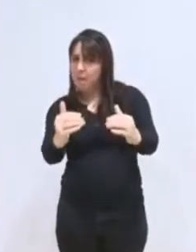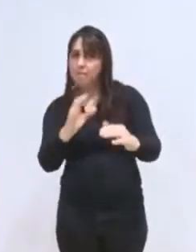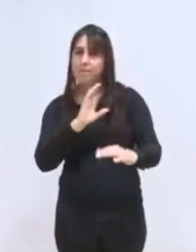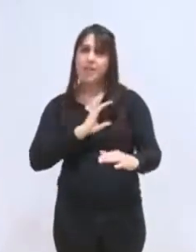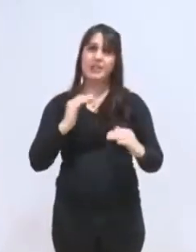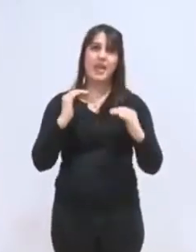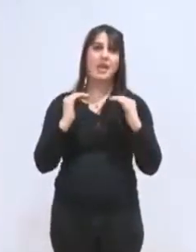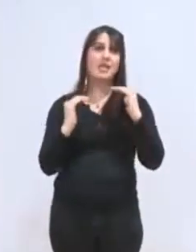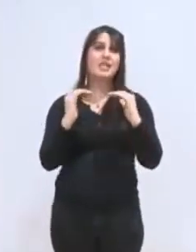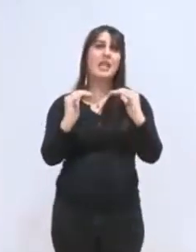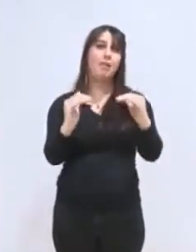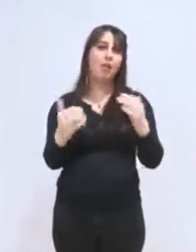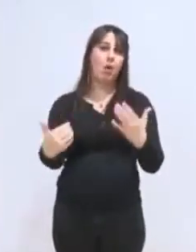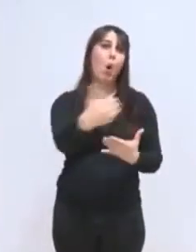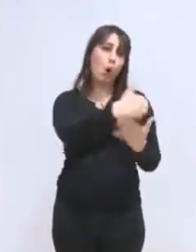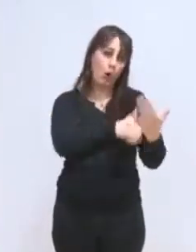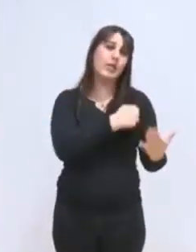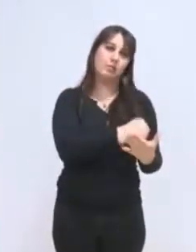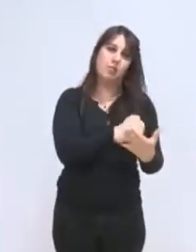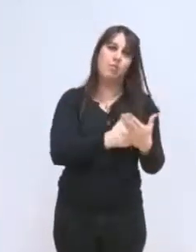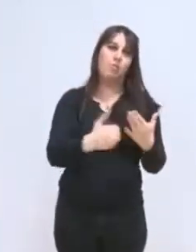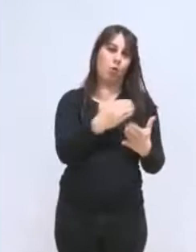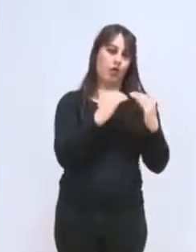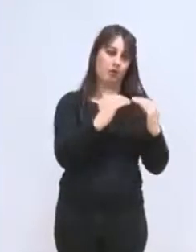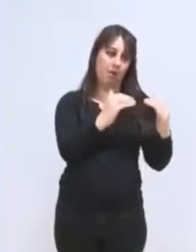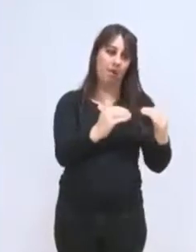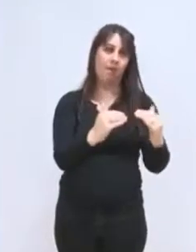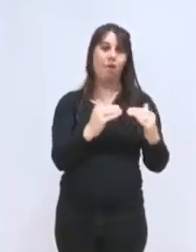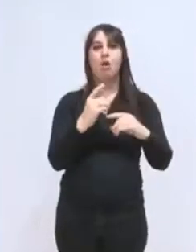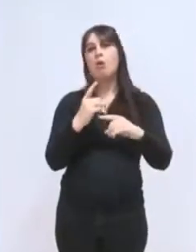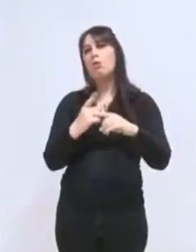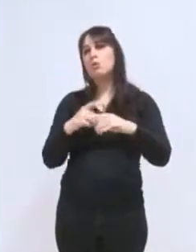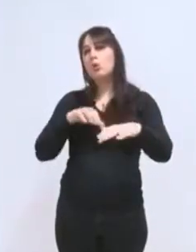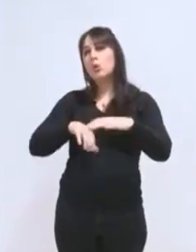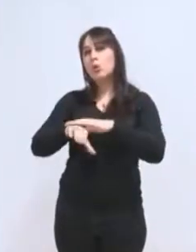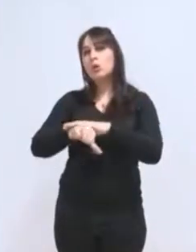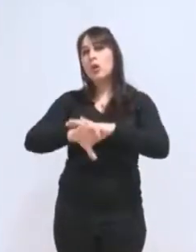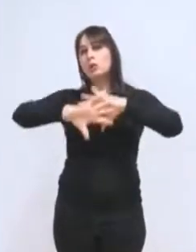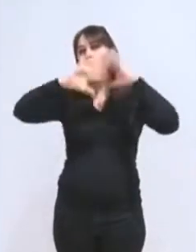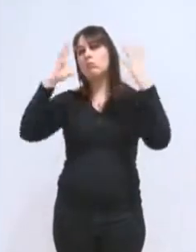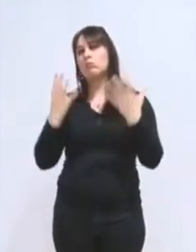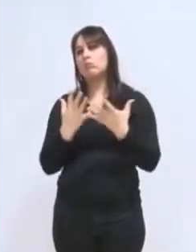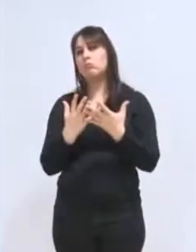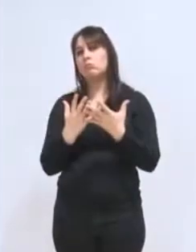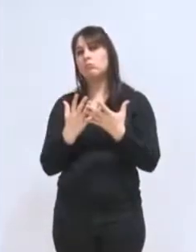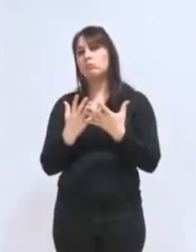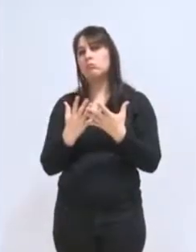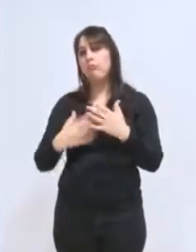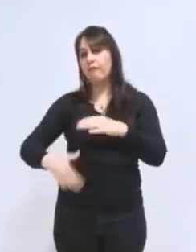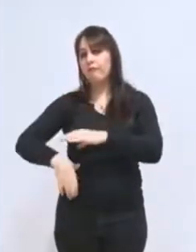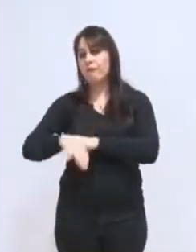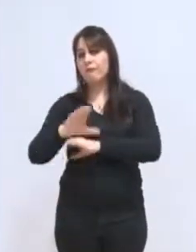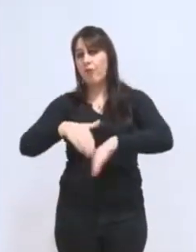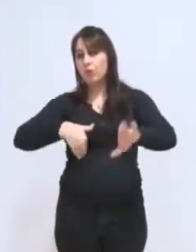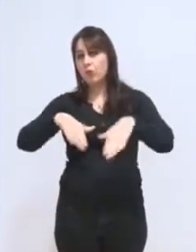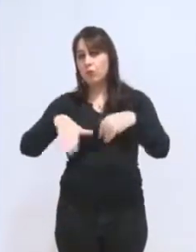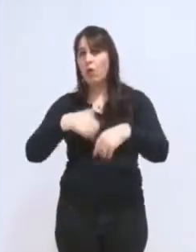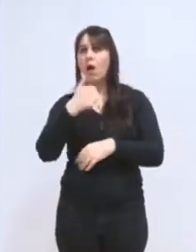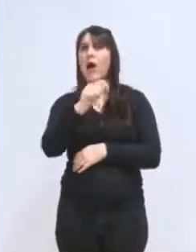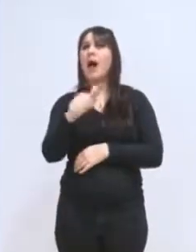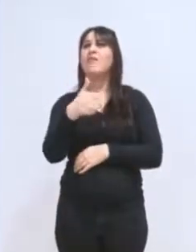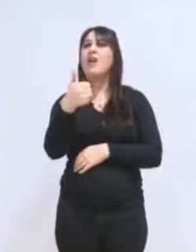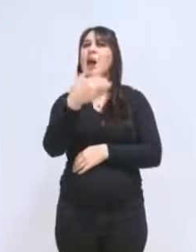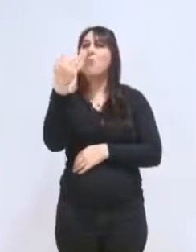moins des recettes et dotations globales de fonctionnement qui permettent une évolution de nos dépenses de 1